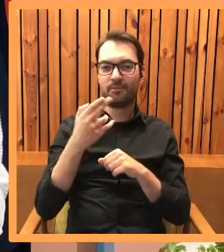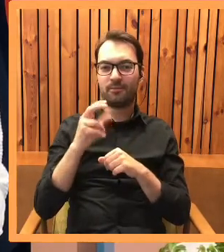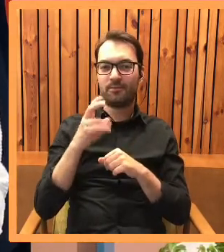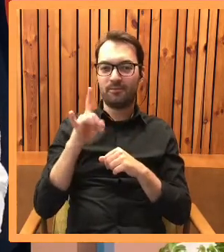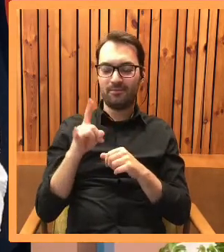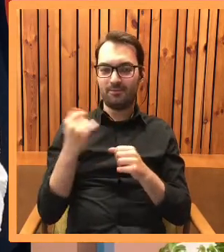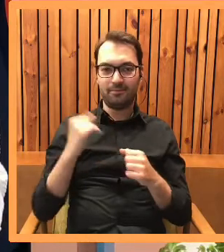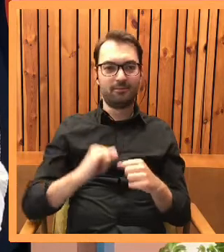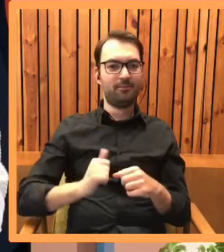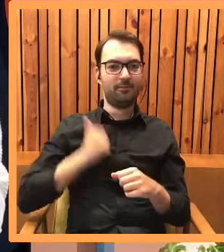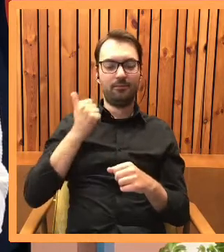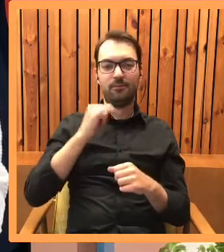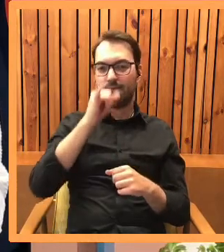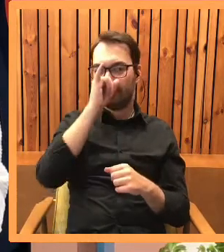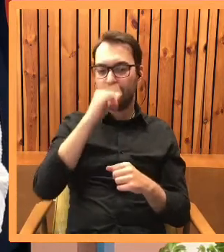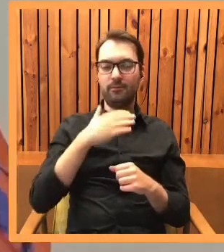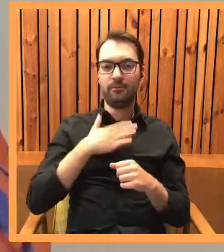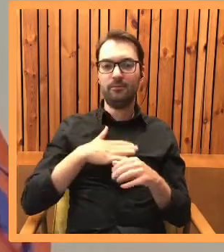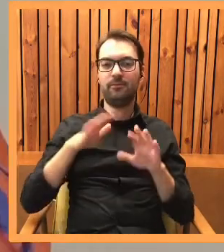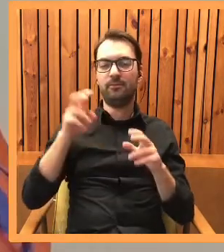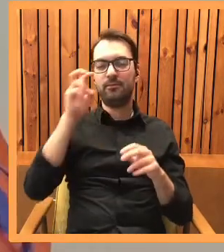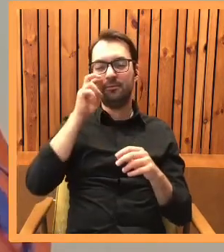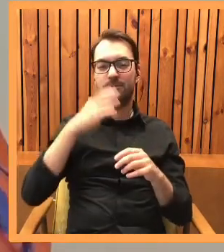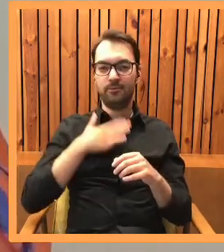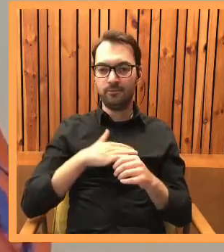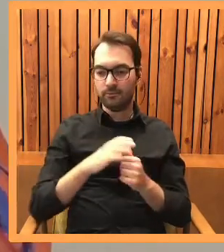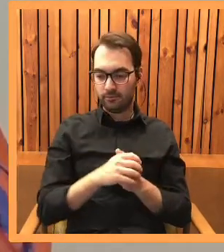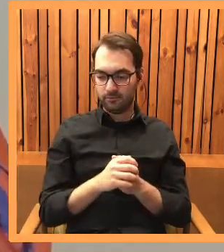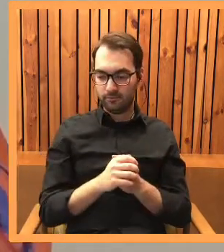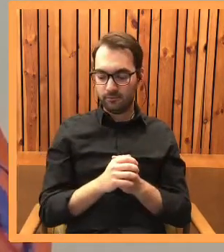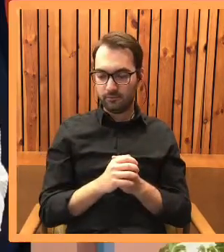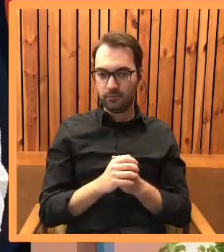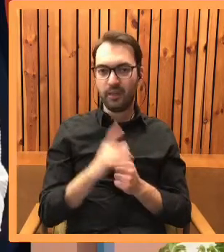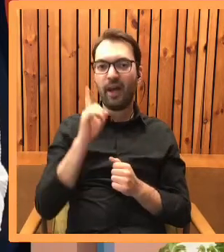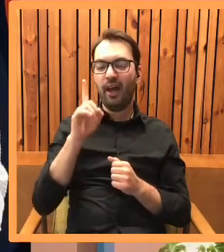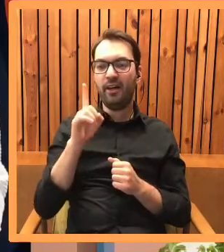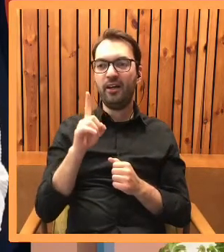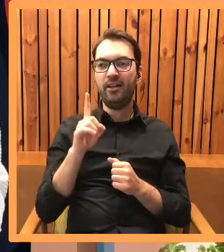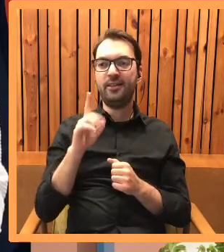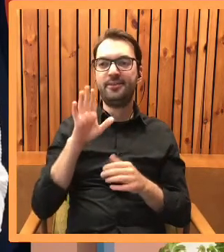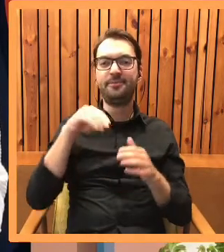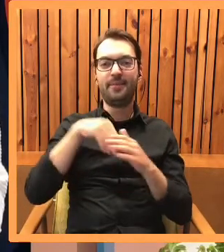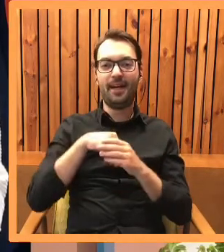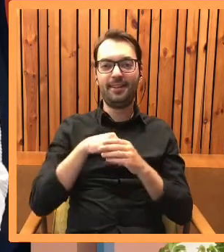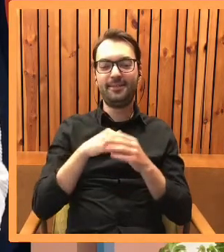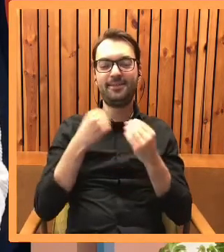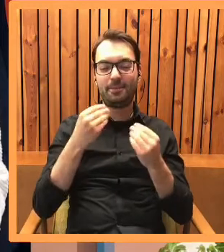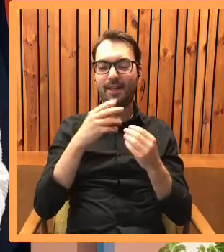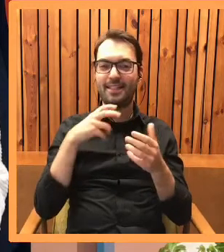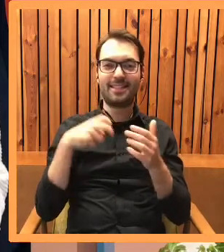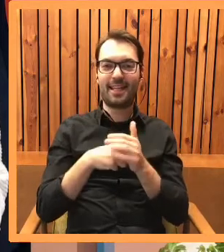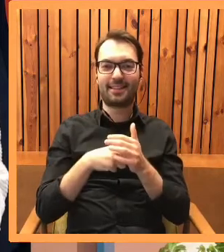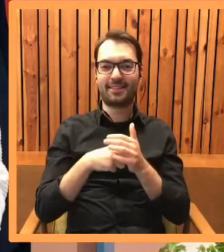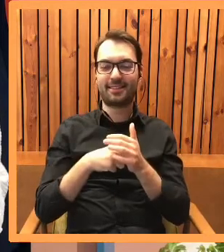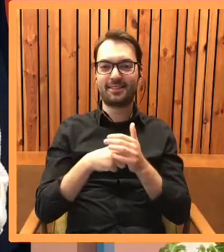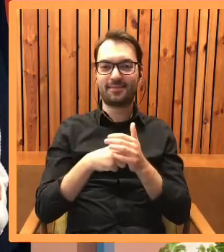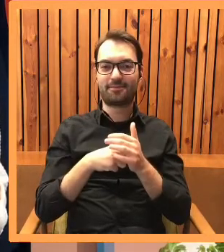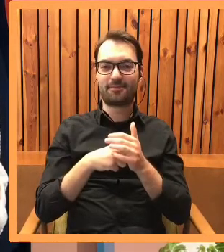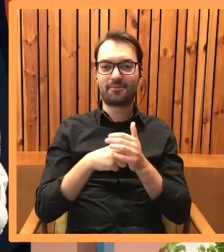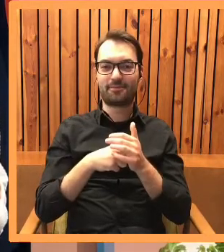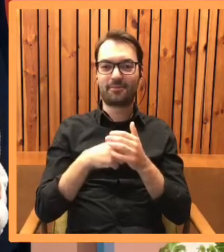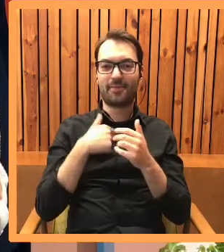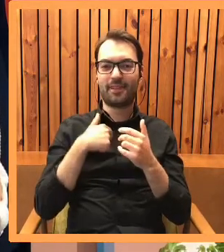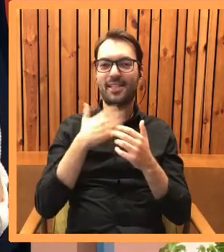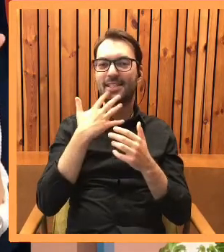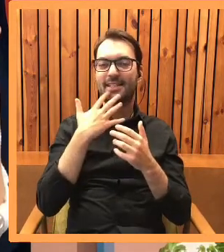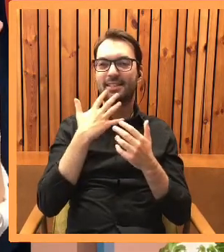wyniosły, lubi przebywanie w luksusie, ale jednocześnie ma w sobie cudowną cechę. Ja bym na przykład chciała, patrząc na siebie